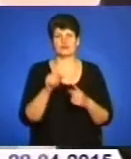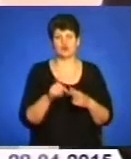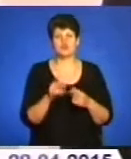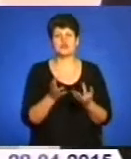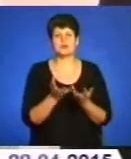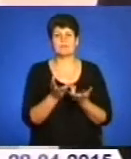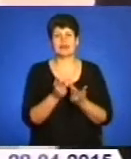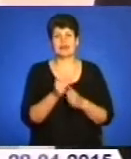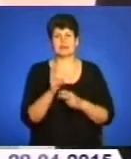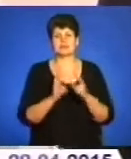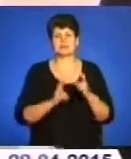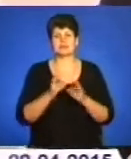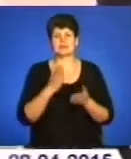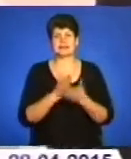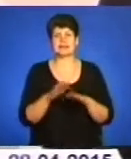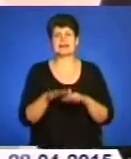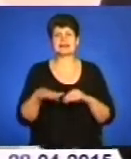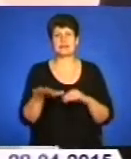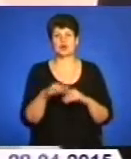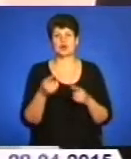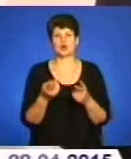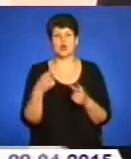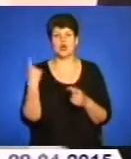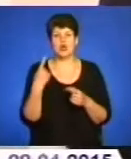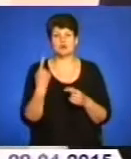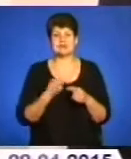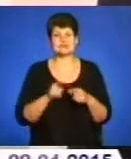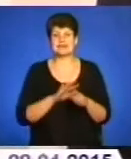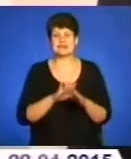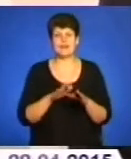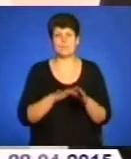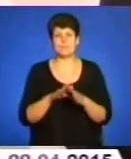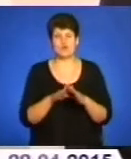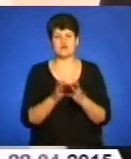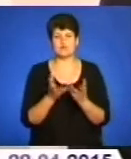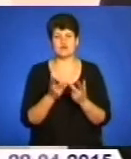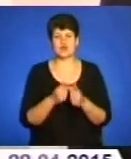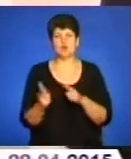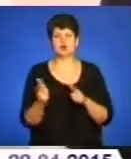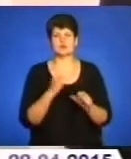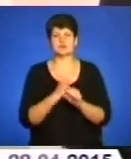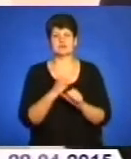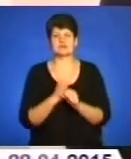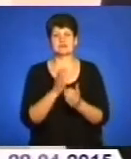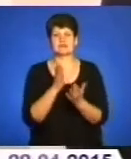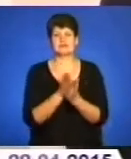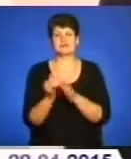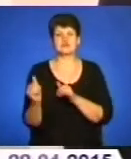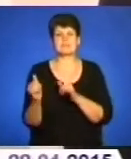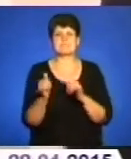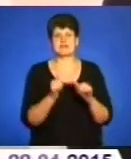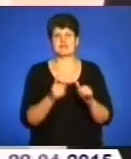підприємств, які в нас є на території області, а це далеко не повний перелік, він готовий працювати в напрямку забезпечення